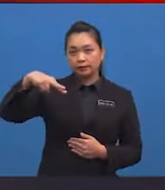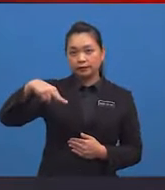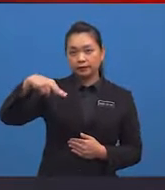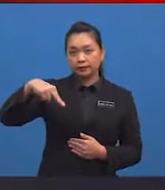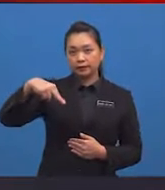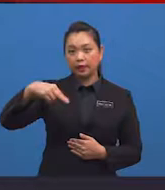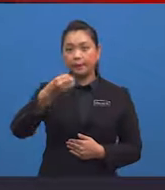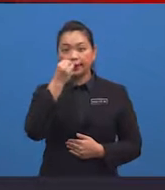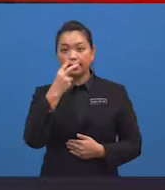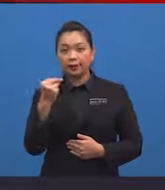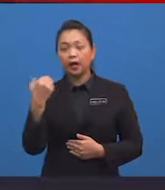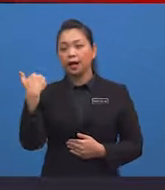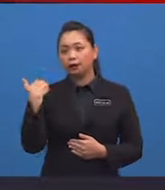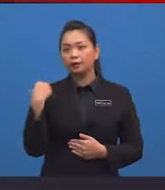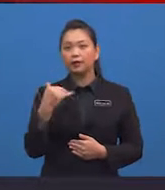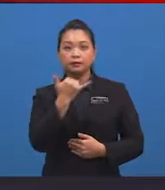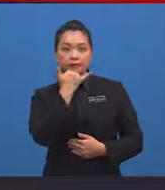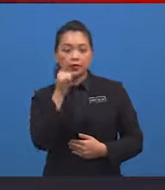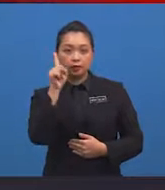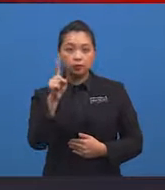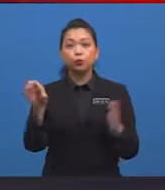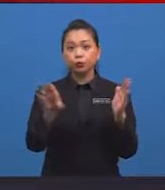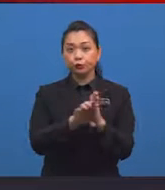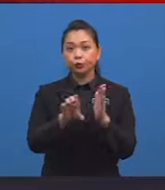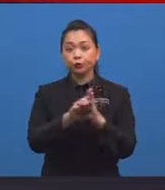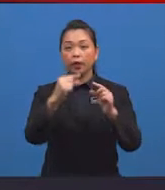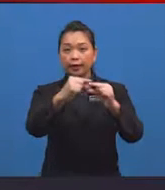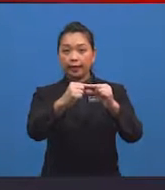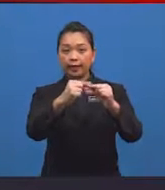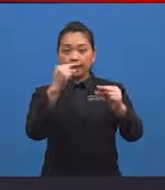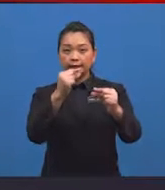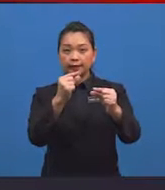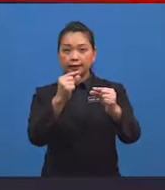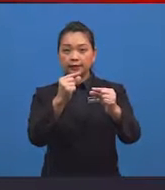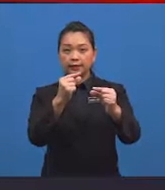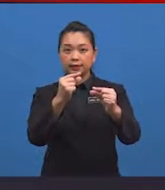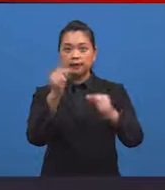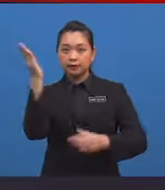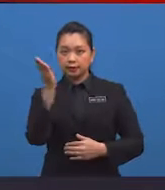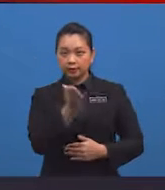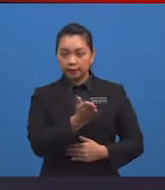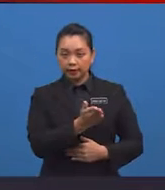merupakan salah satu contoh garis rentas lintang?